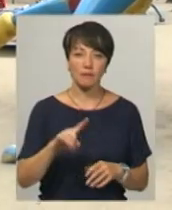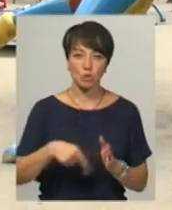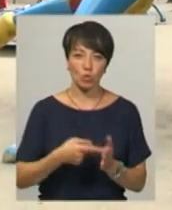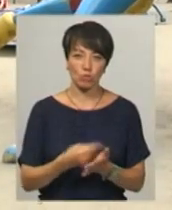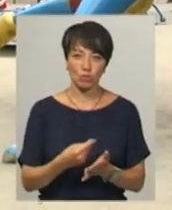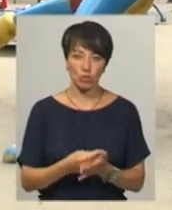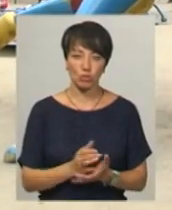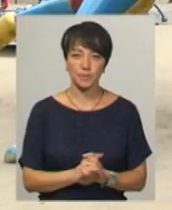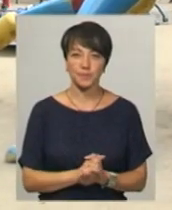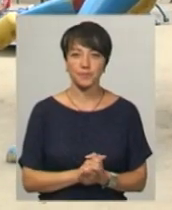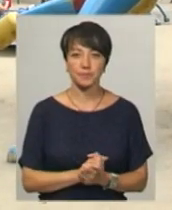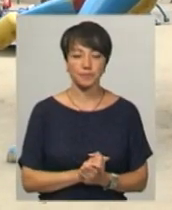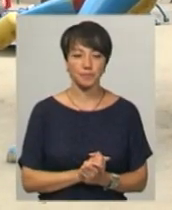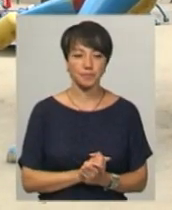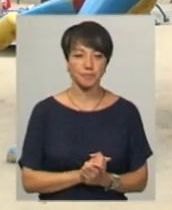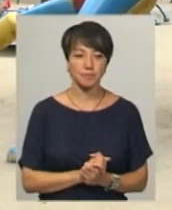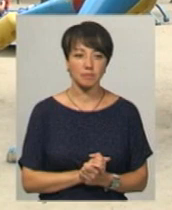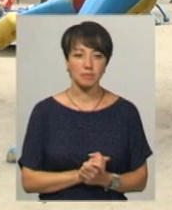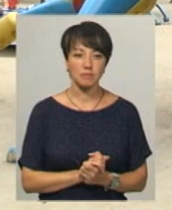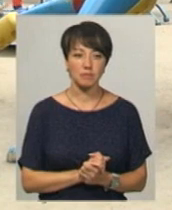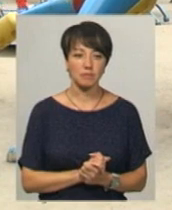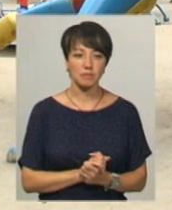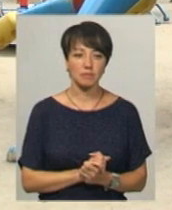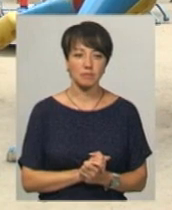з міського бюджету. Леся Боровець, Дем'ян Цегольник.